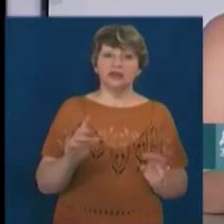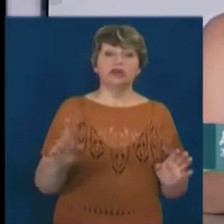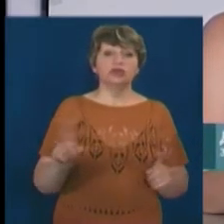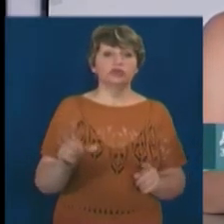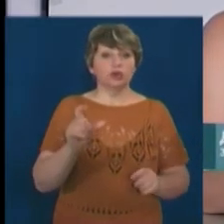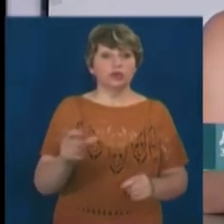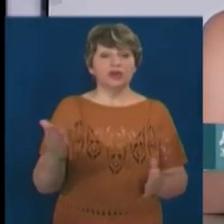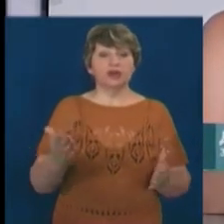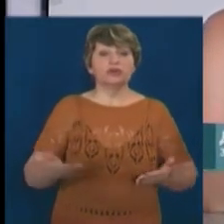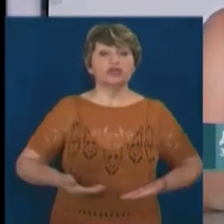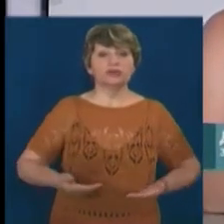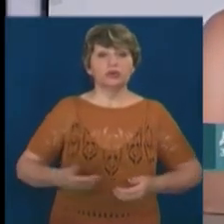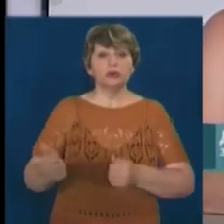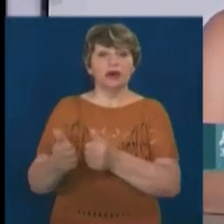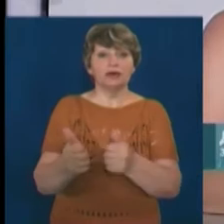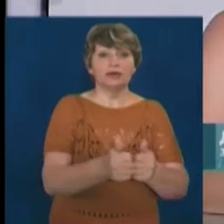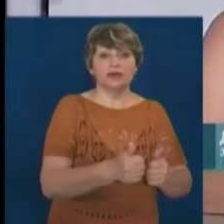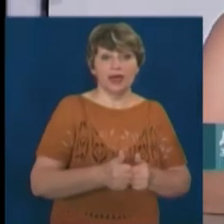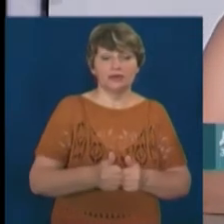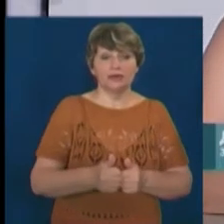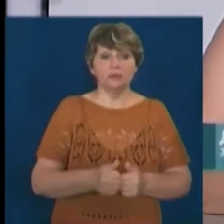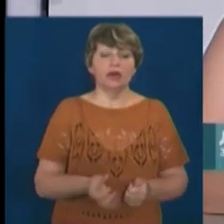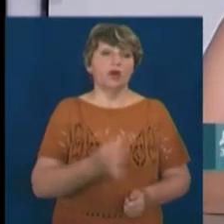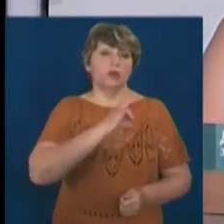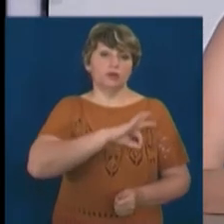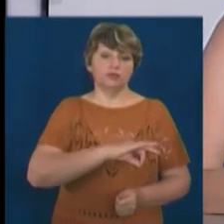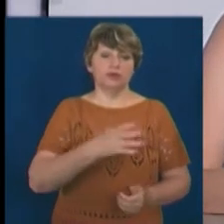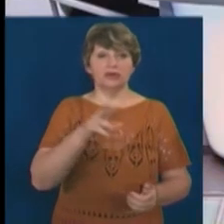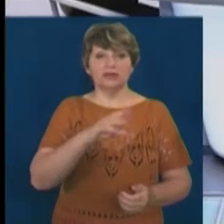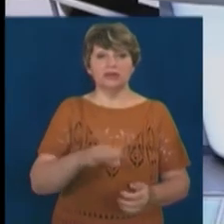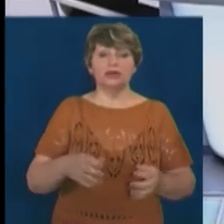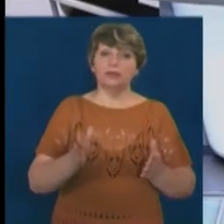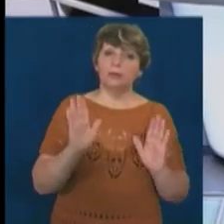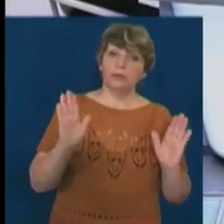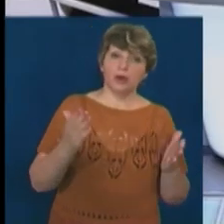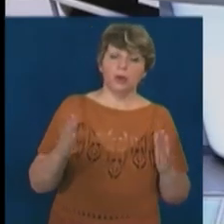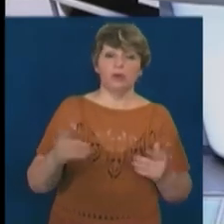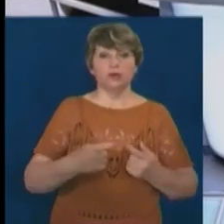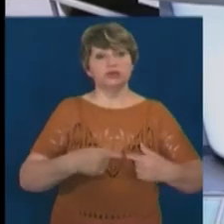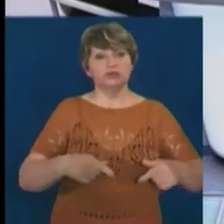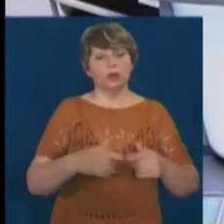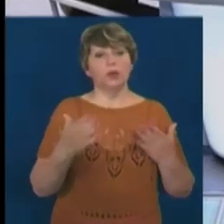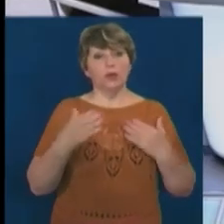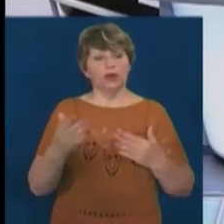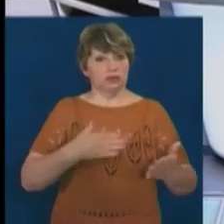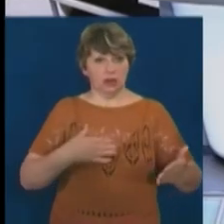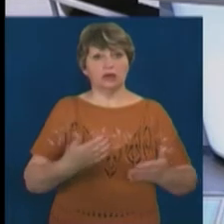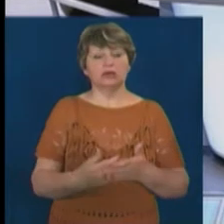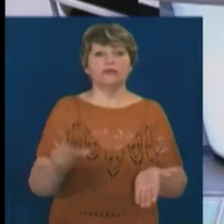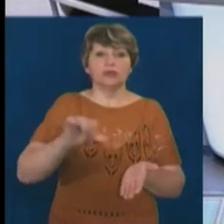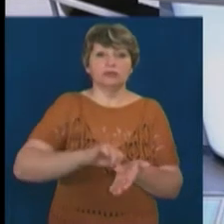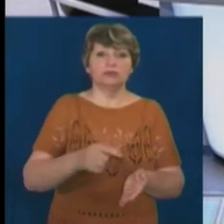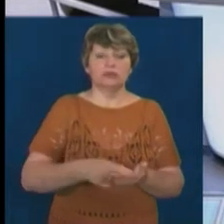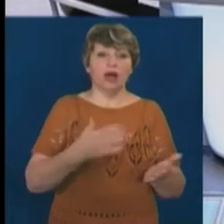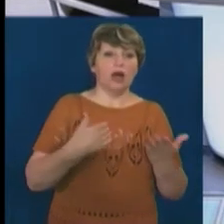будинках, які просто використовують цю площу як зону для свого відпочинку, для прогулянок, вони досить активно включалися в процес обговорення,